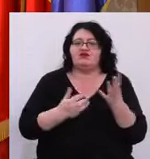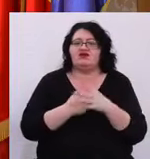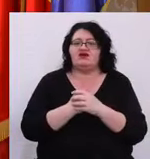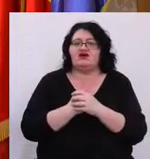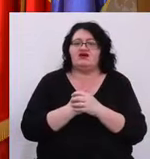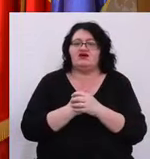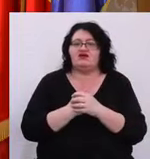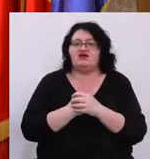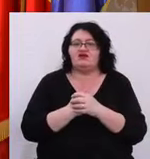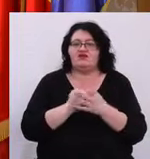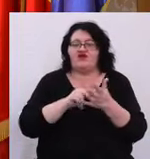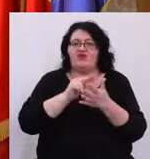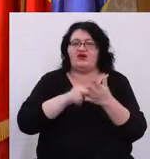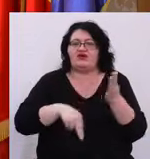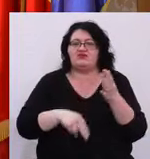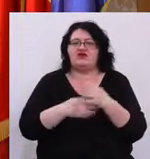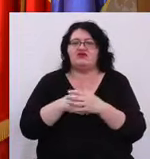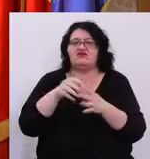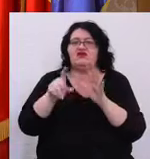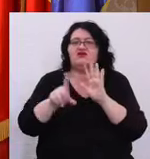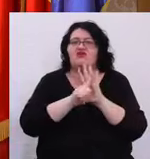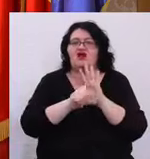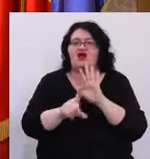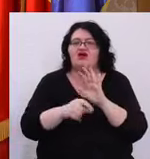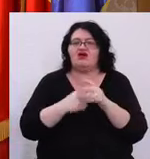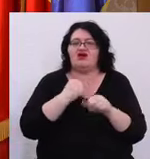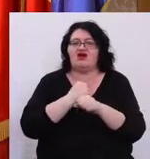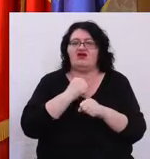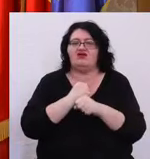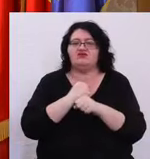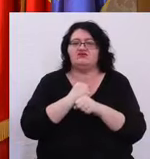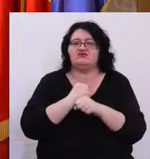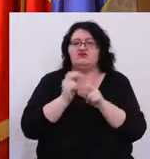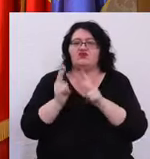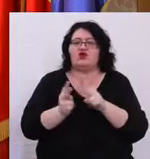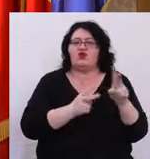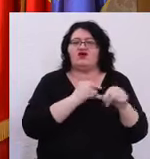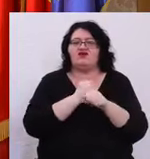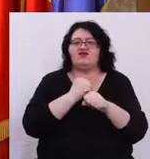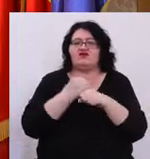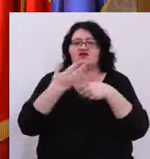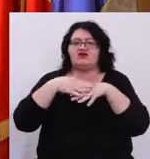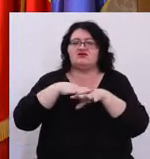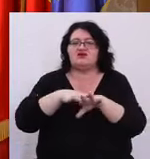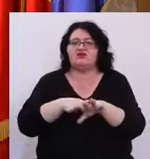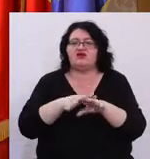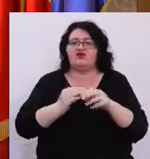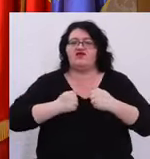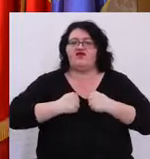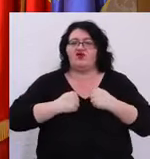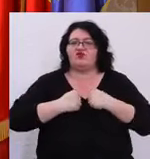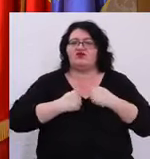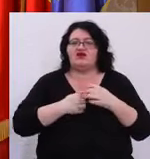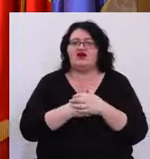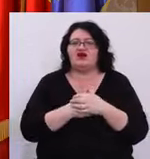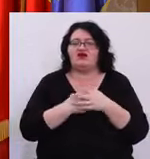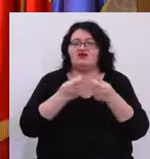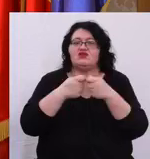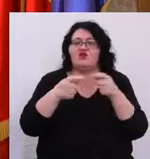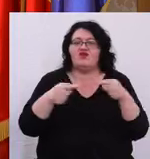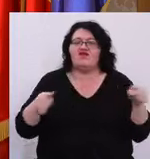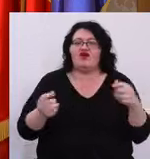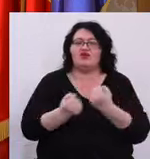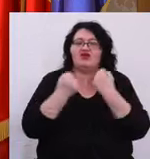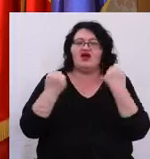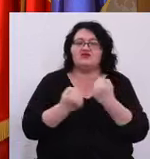ne va permite un cadru legal, reglementat, prin care putem să implicăm voluntari în tot felul